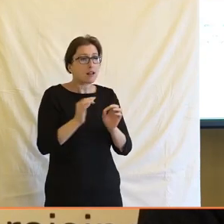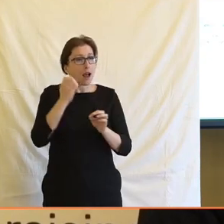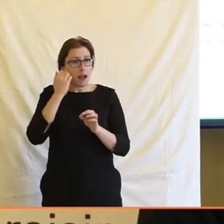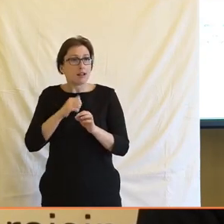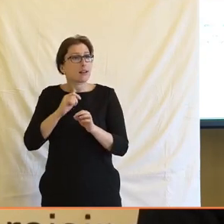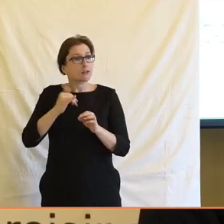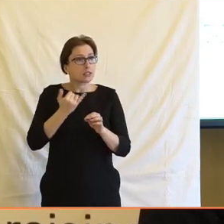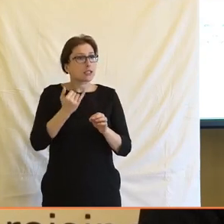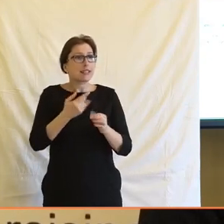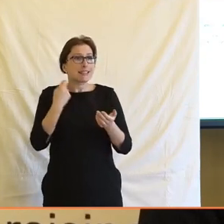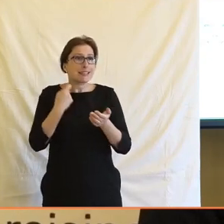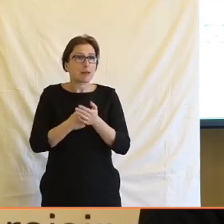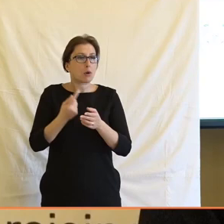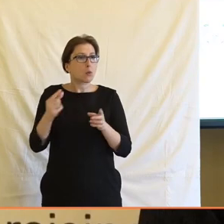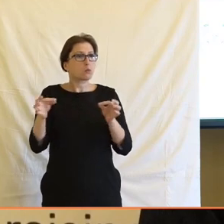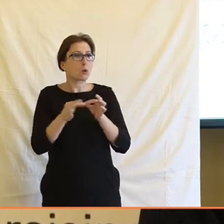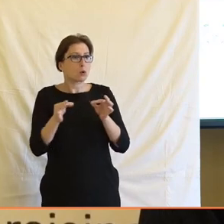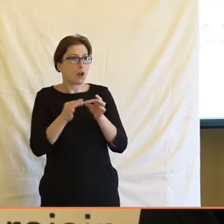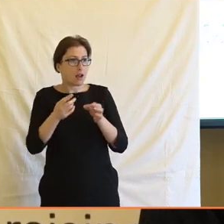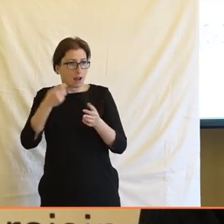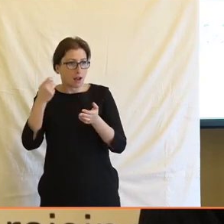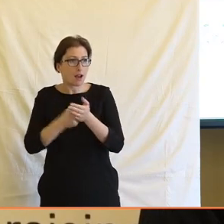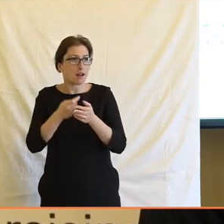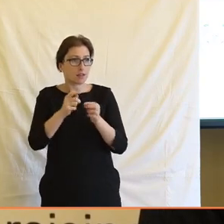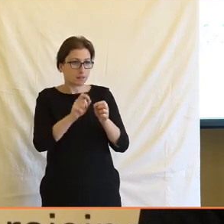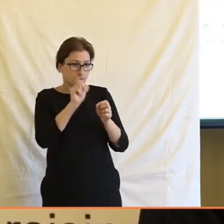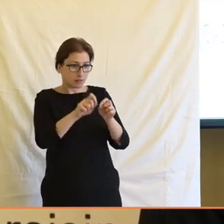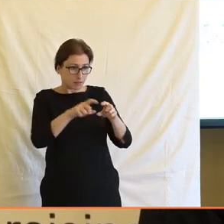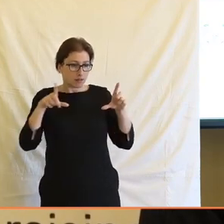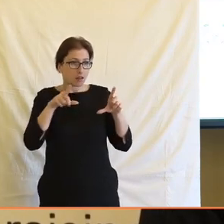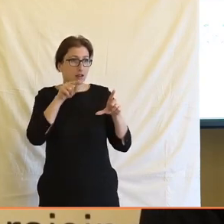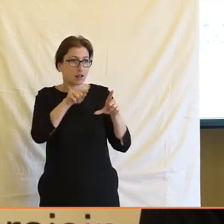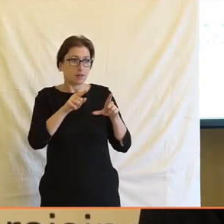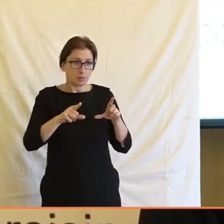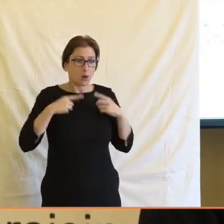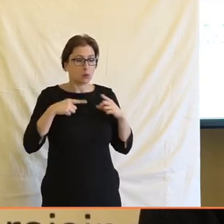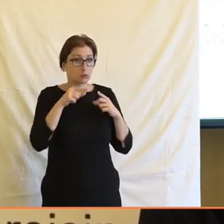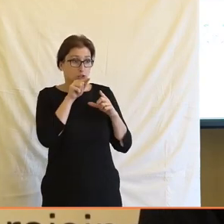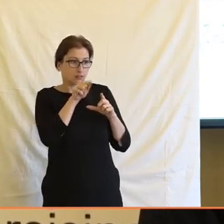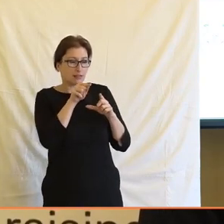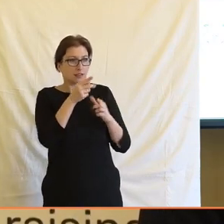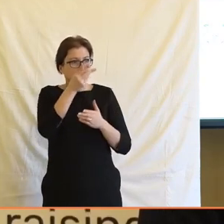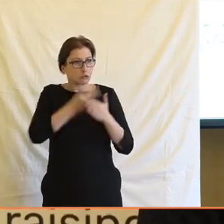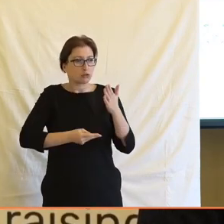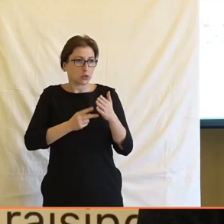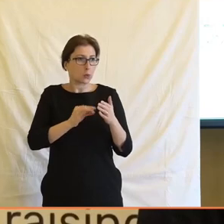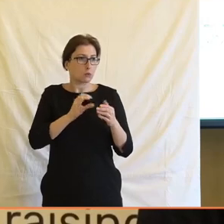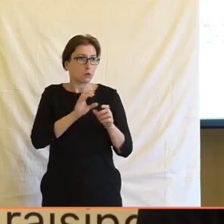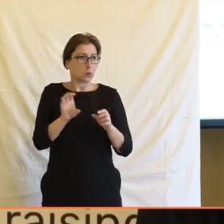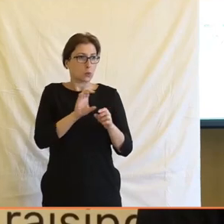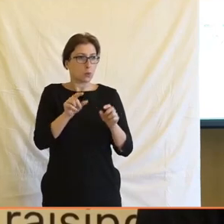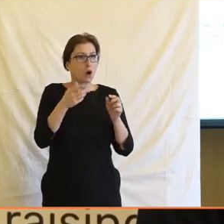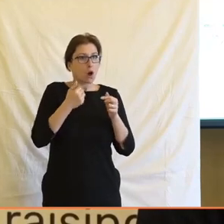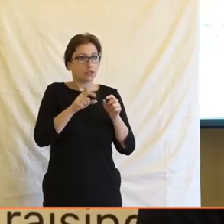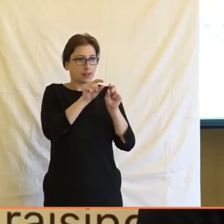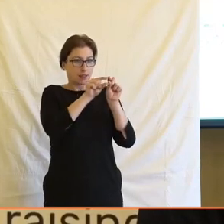prostě na ten bulvarizující titulek a jsou to všechno vědečtí pracovníci, co to používají, to není vlastně proběžnou veřejnost, tak i tam to vlastně prosakuje tenhle